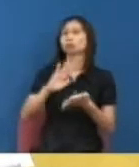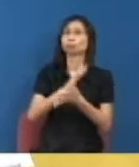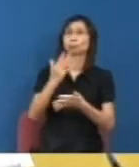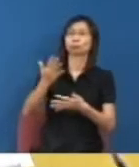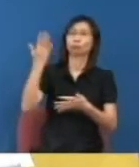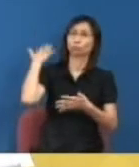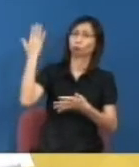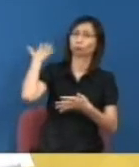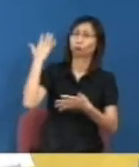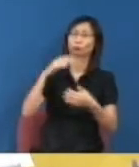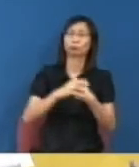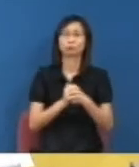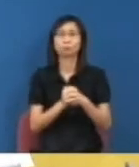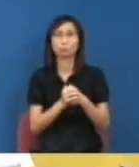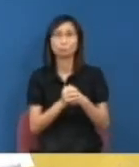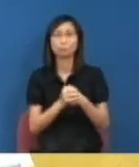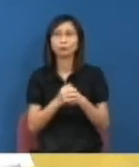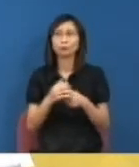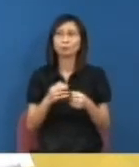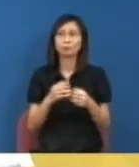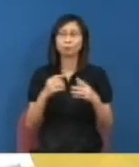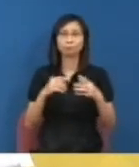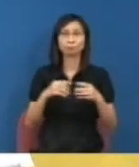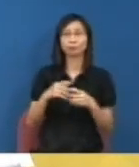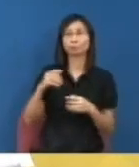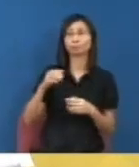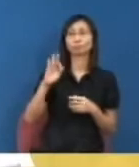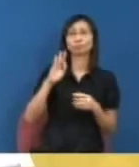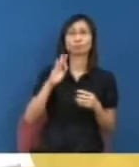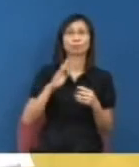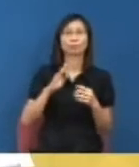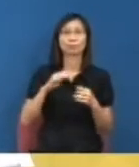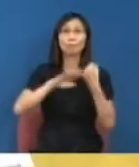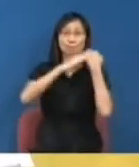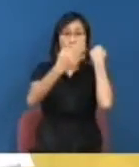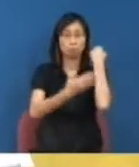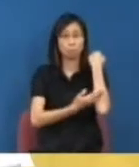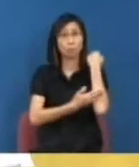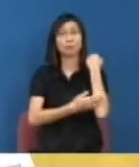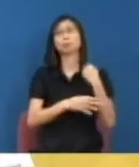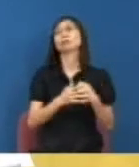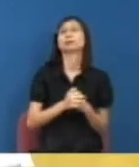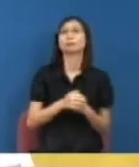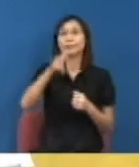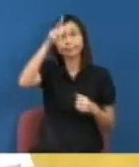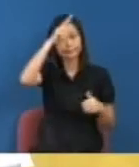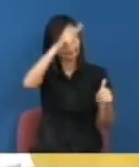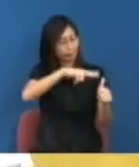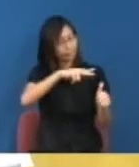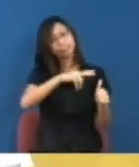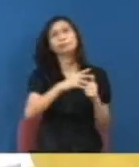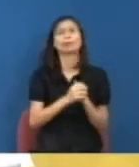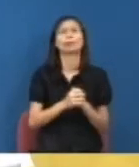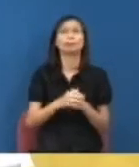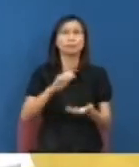說法他就說應該由法學政治學醫學三科的教授輪流走